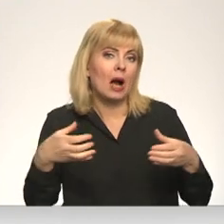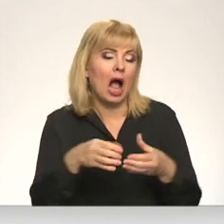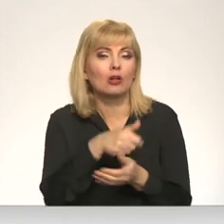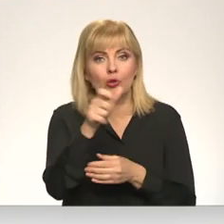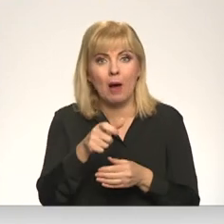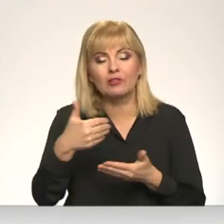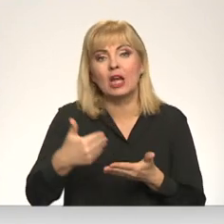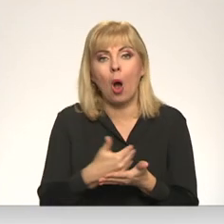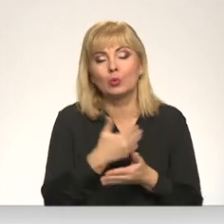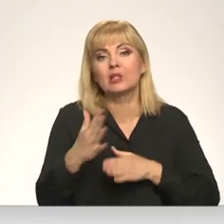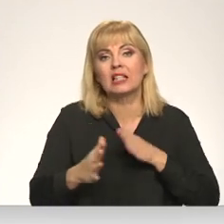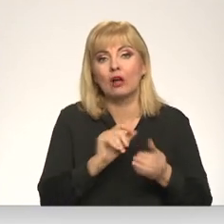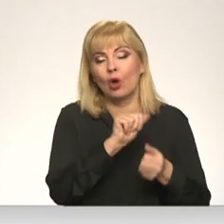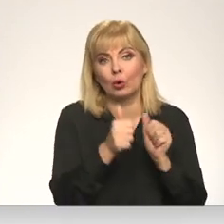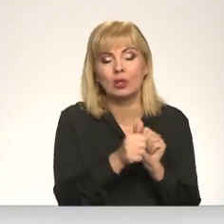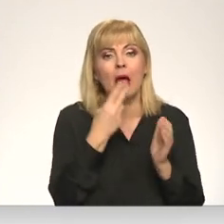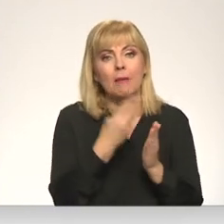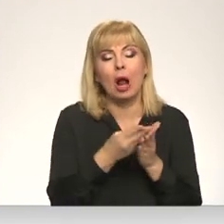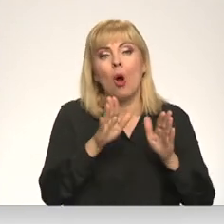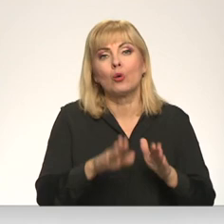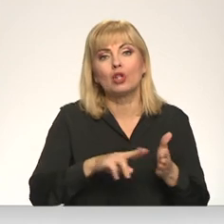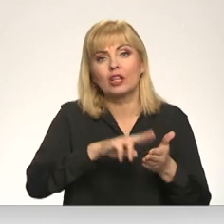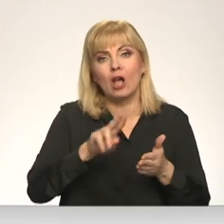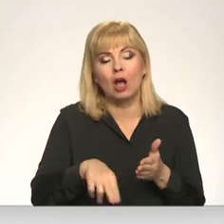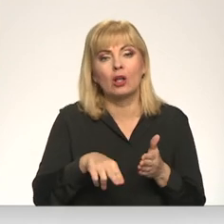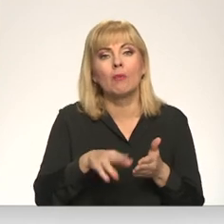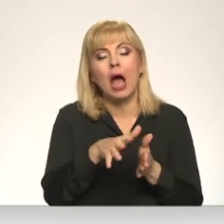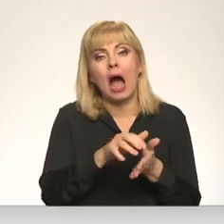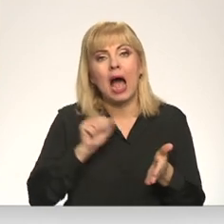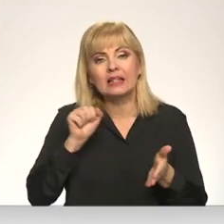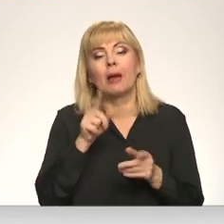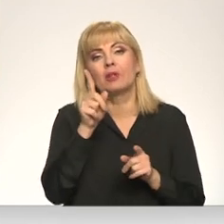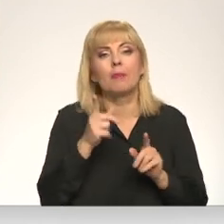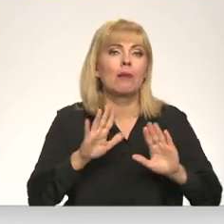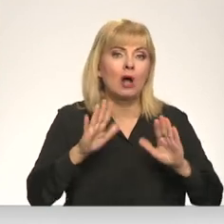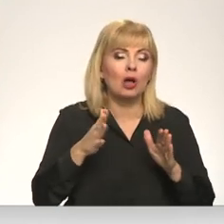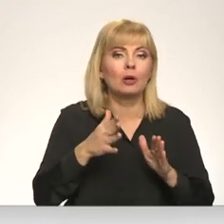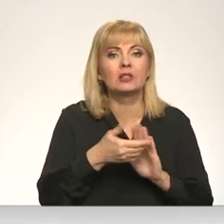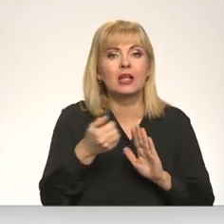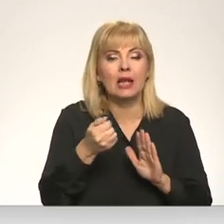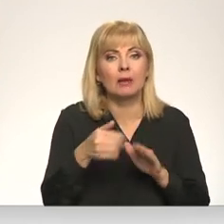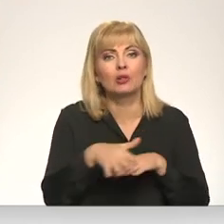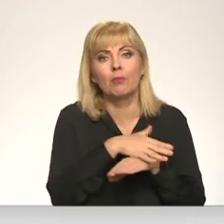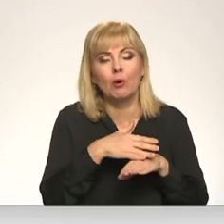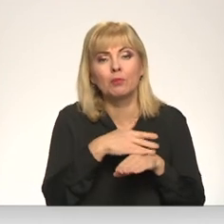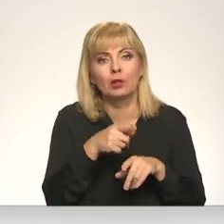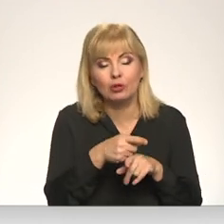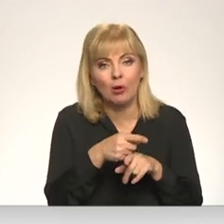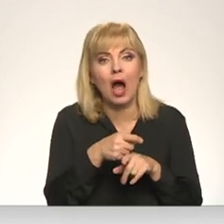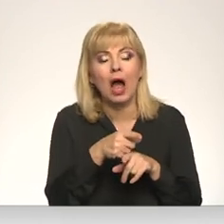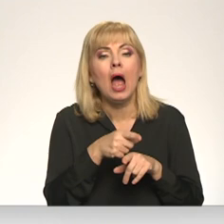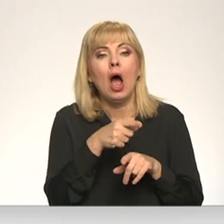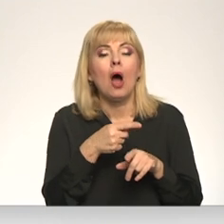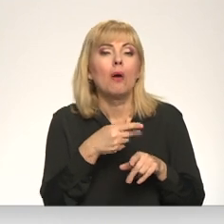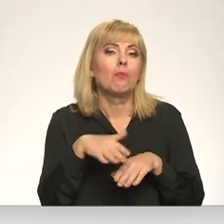sagatavoja jaunas grozījumas, kas paredz, ka uzturēšanās atļaujas varēs atņemt gadījumos, ja tās saņēmējas publiski slāvienājas vai nolietas noziegumas pret